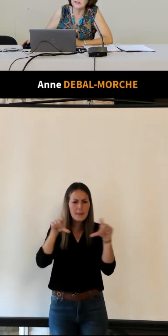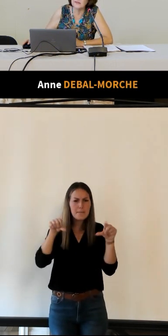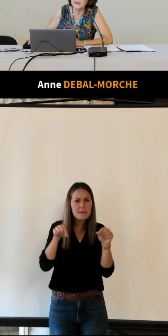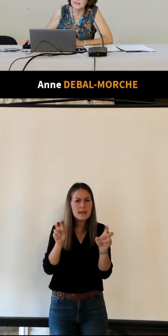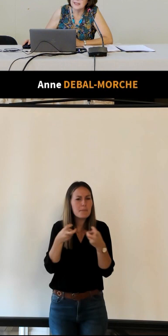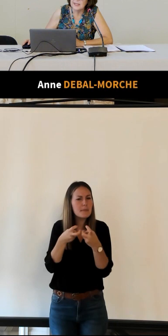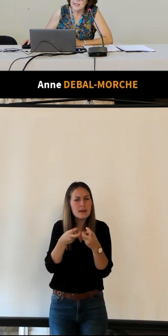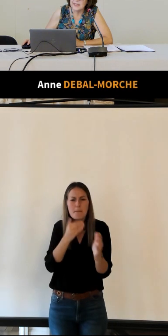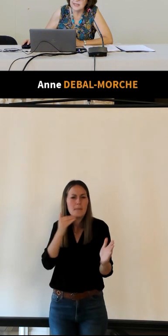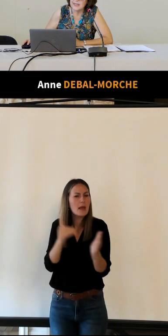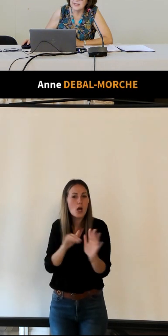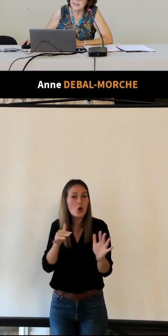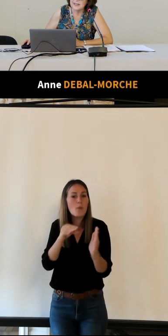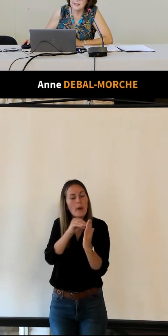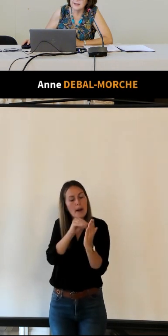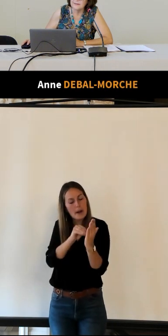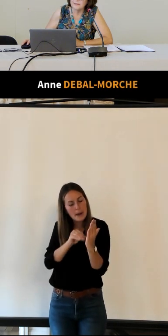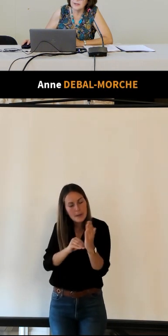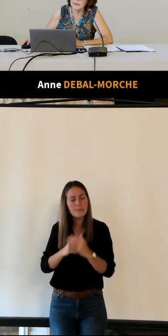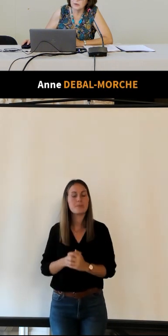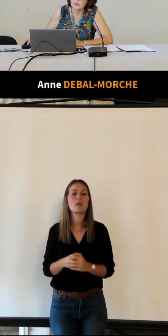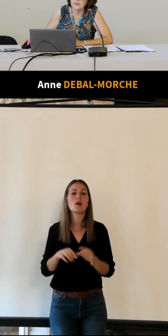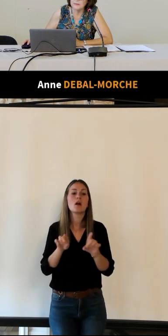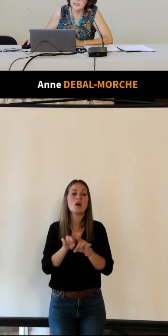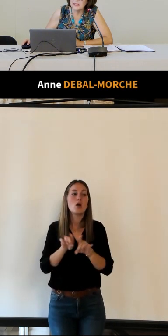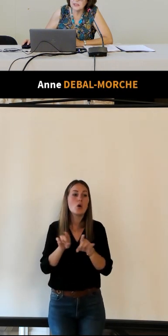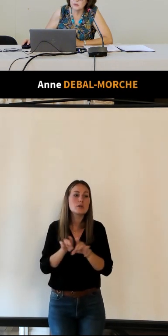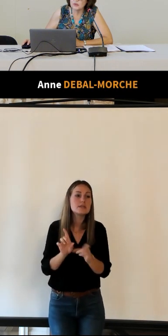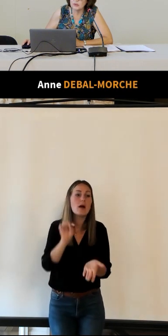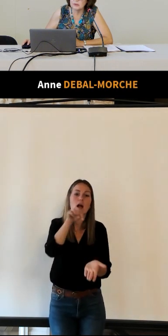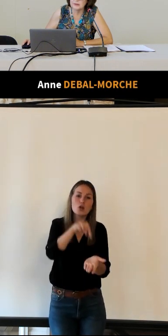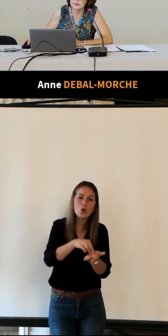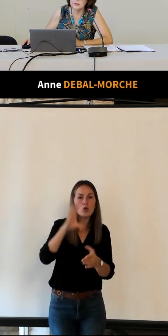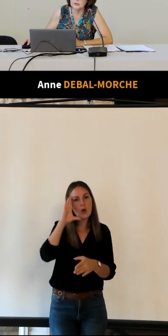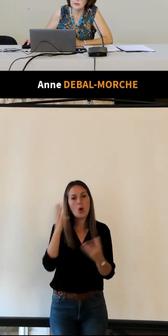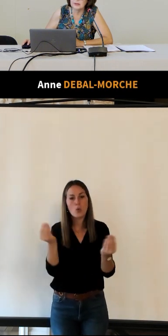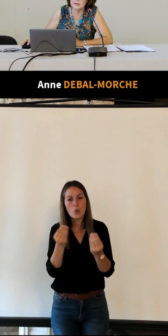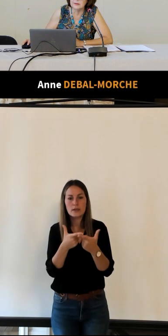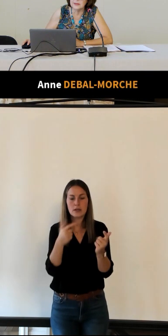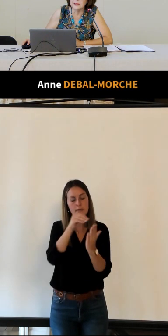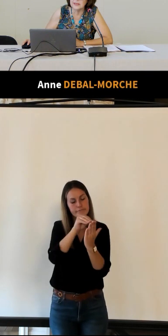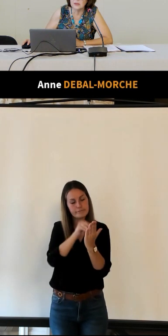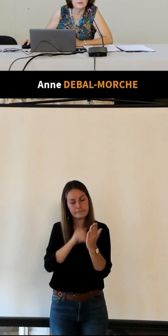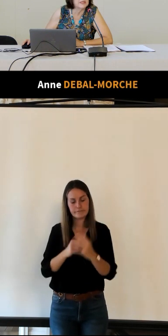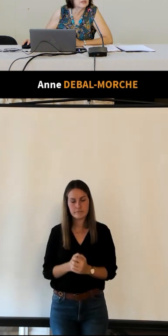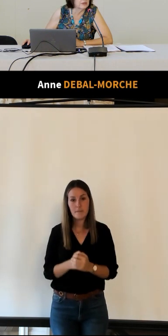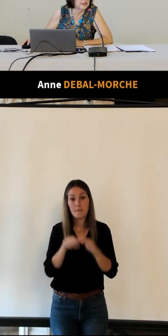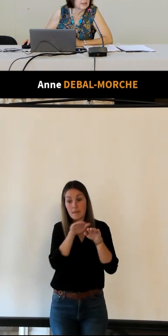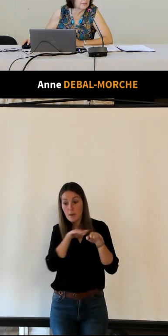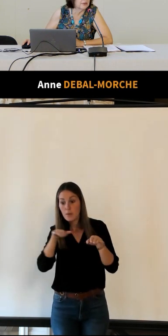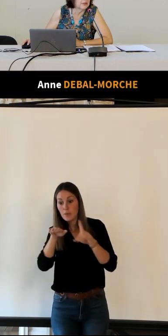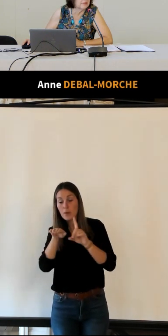attractifs et les pensions de famille et surtout donc une indication des